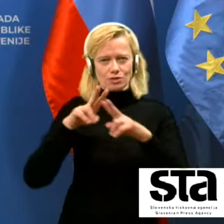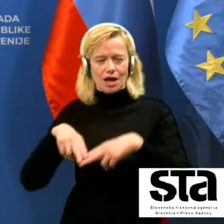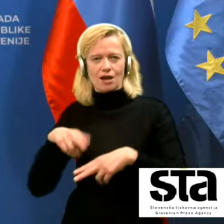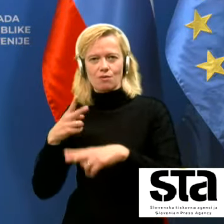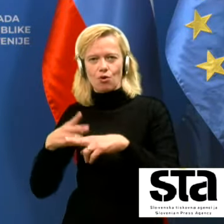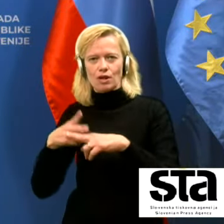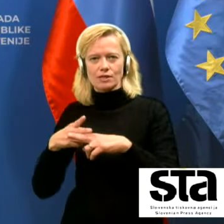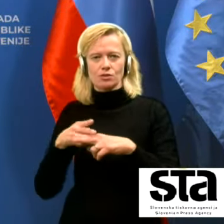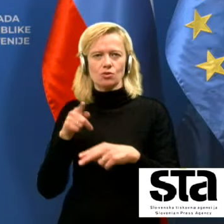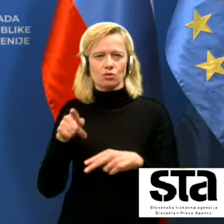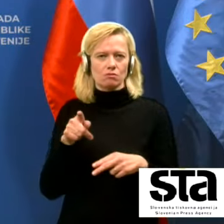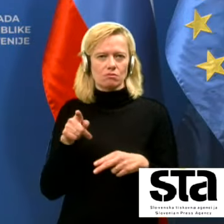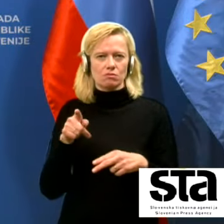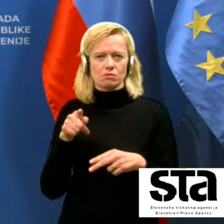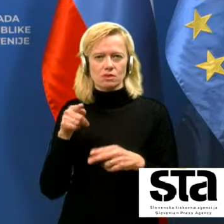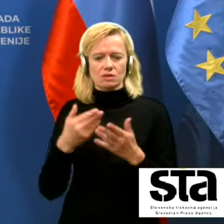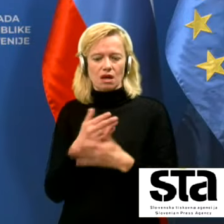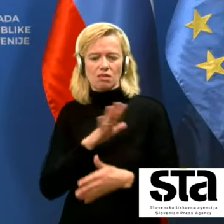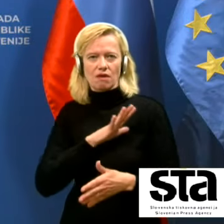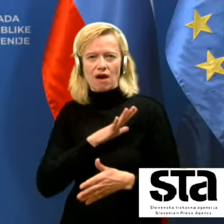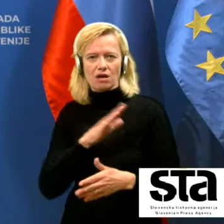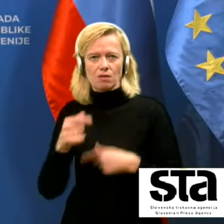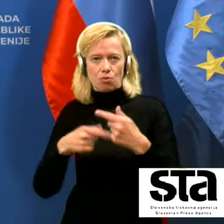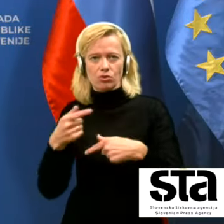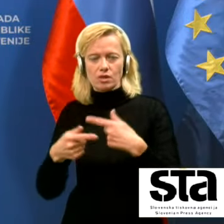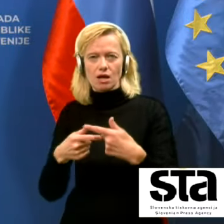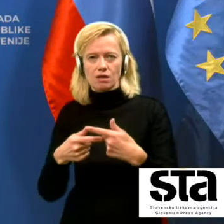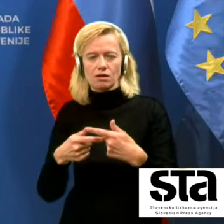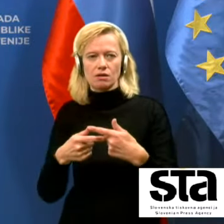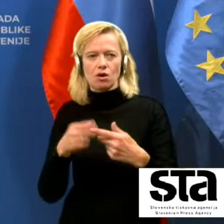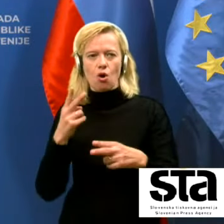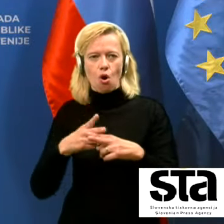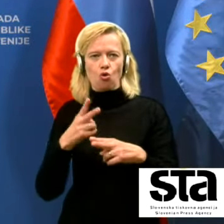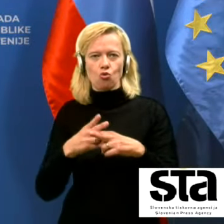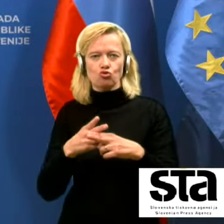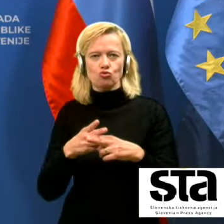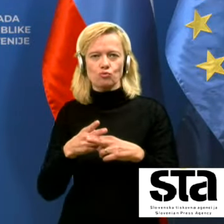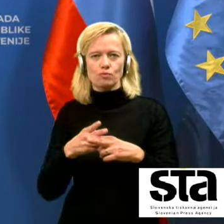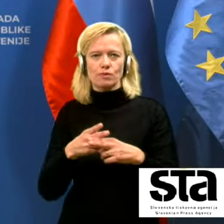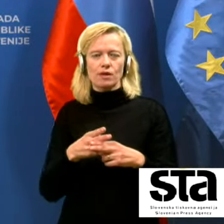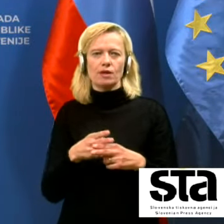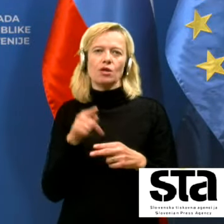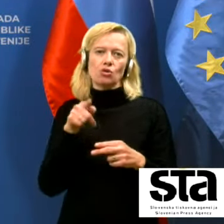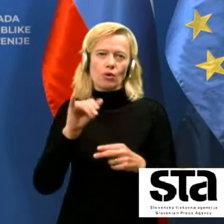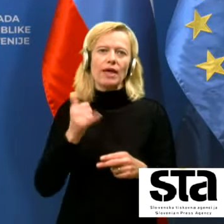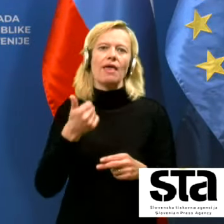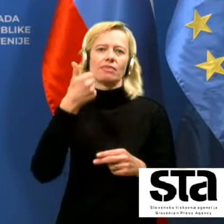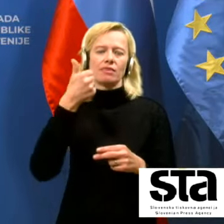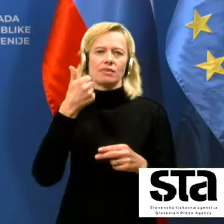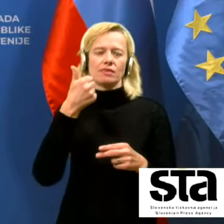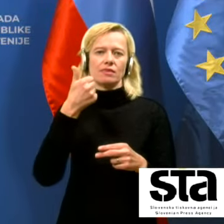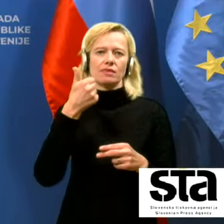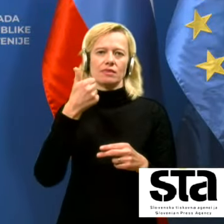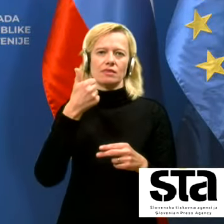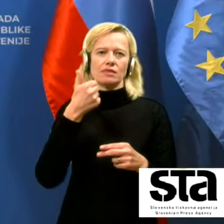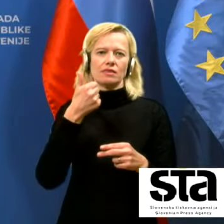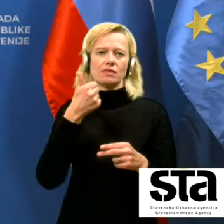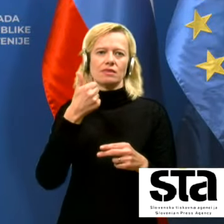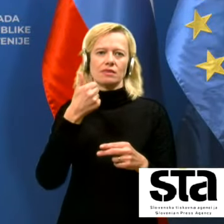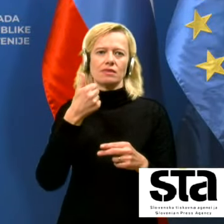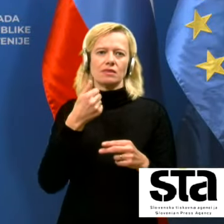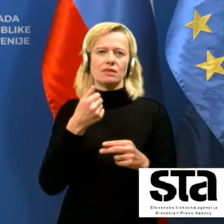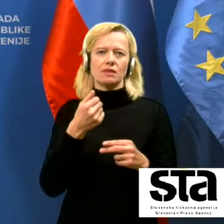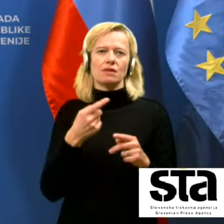nevaren potek te okužbe je sveda tudi to delno saj eden od govorov sveda pa